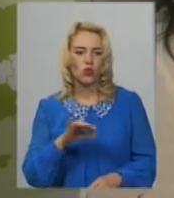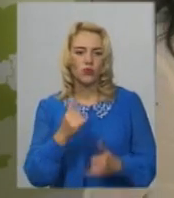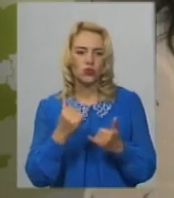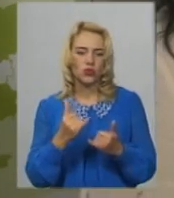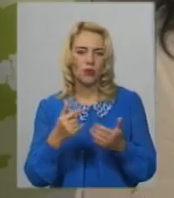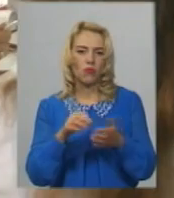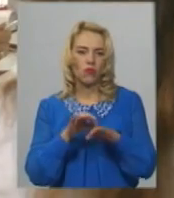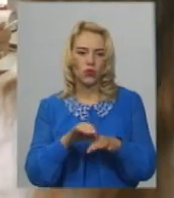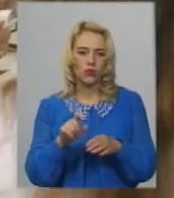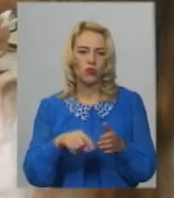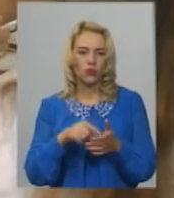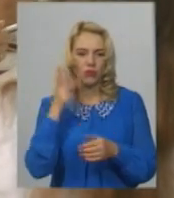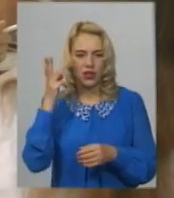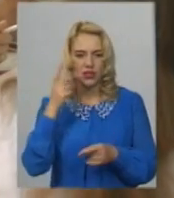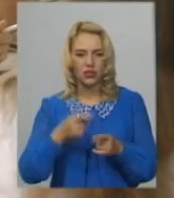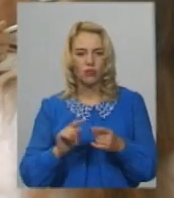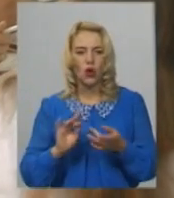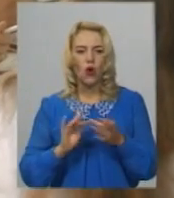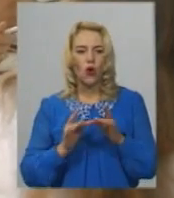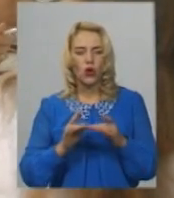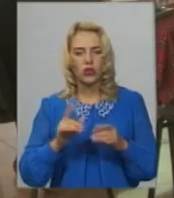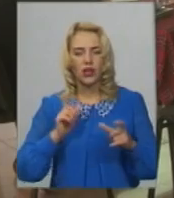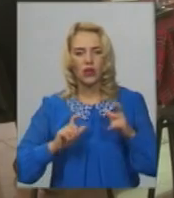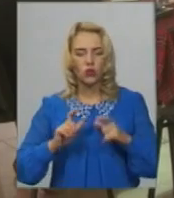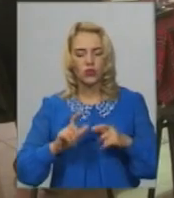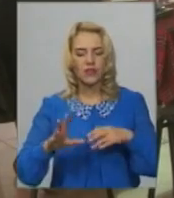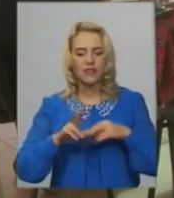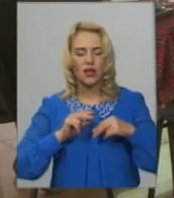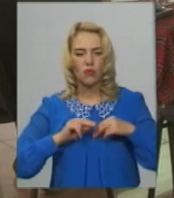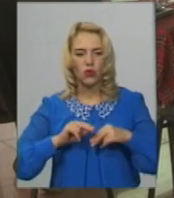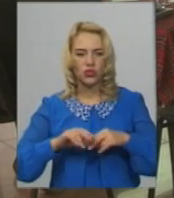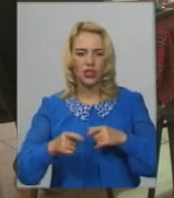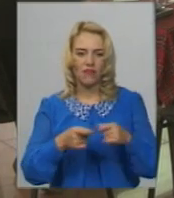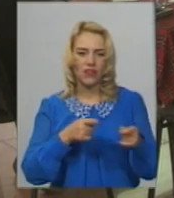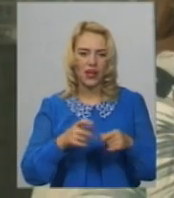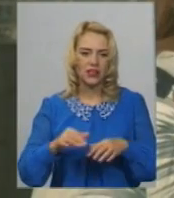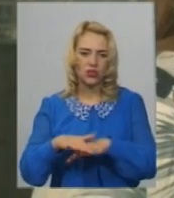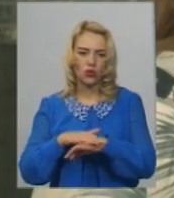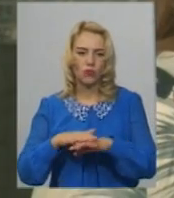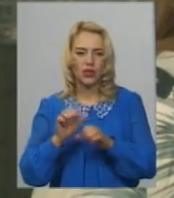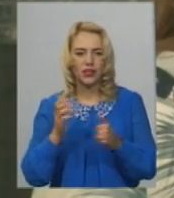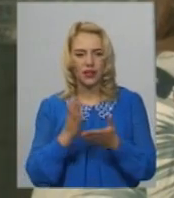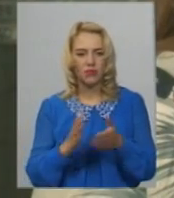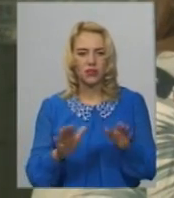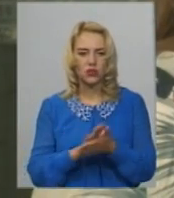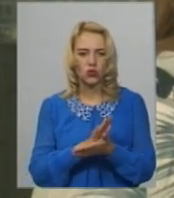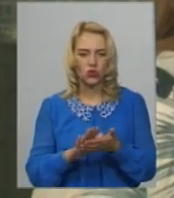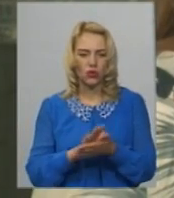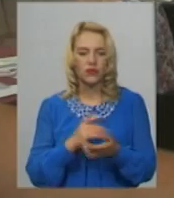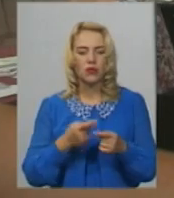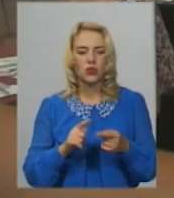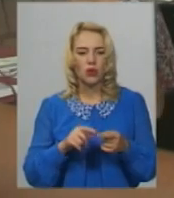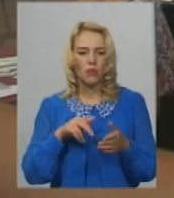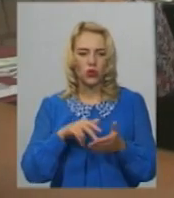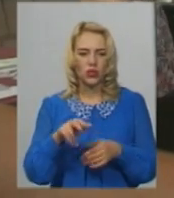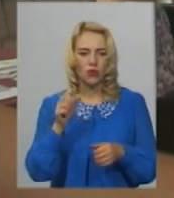Хмельницькому. Олайн-курс взаємодії органів влади з громадськостю є безкоштовний. Проте його може кожен, каже Анастасія Полощинська.